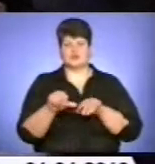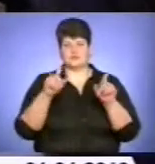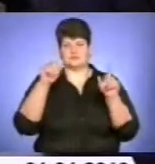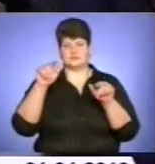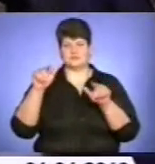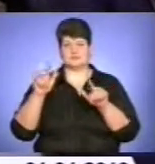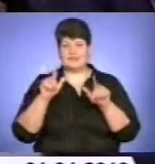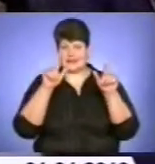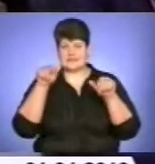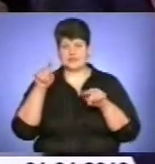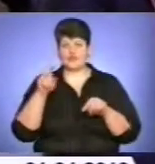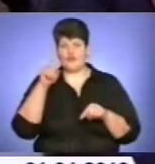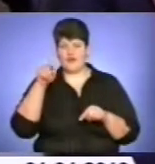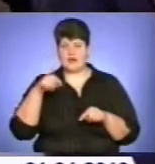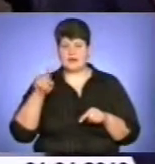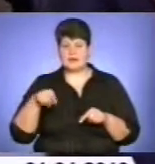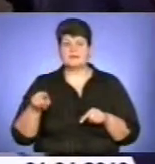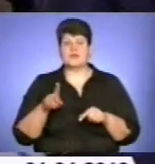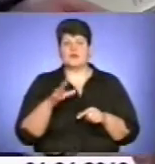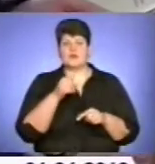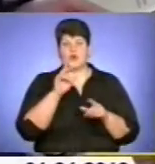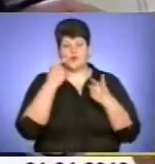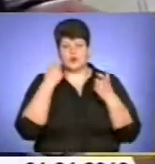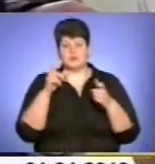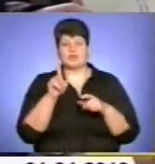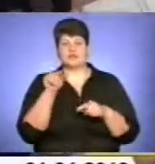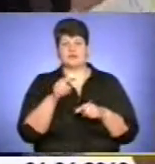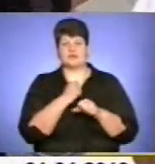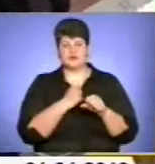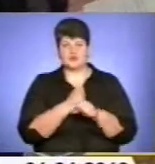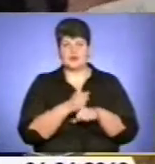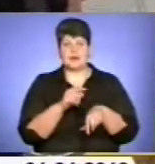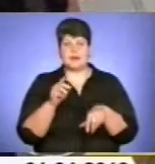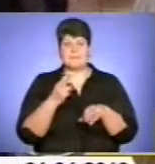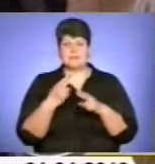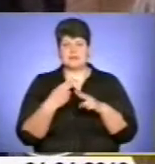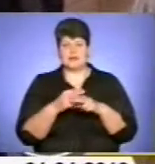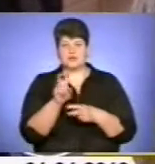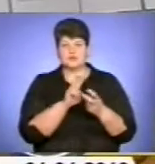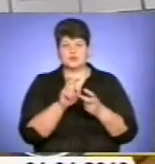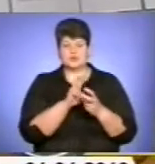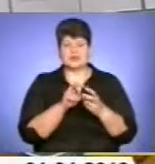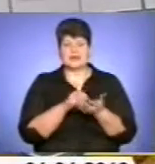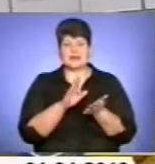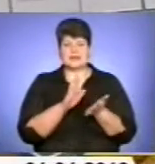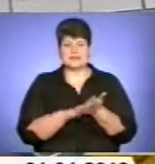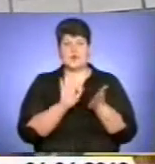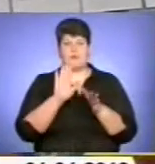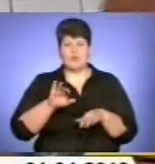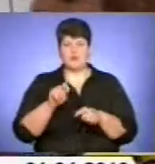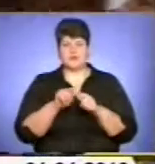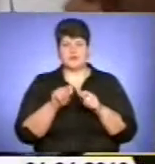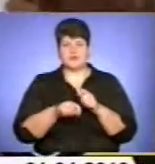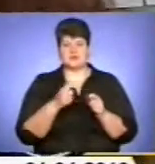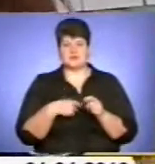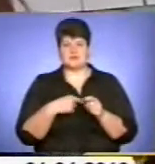Оголошення про те, що працює металошукач, величезні черги школярів-випускників, реєстрація, потім перевірка себе у